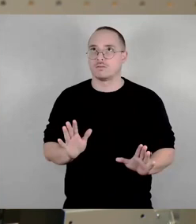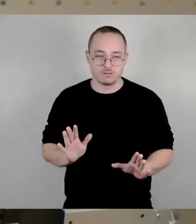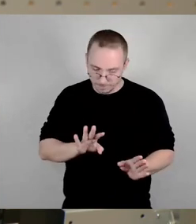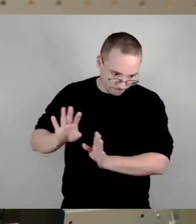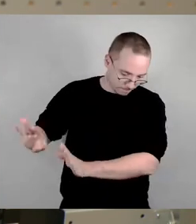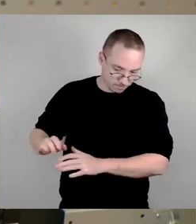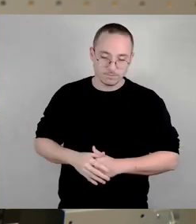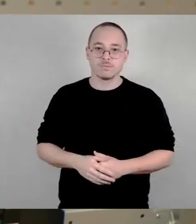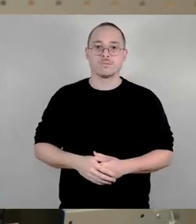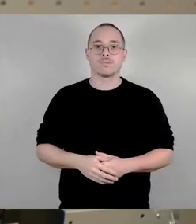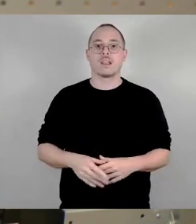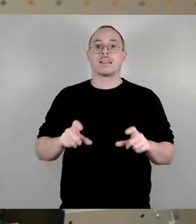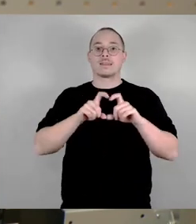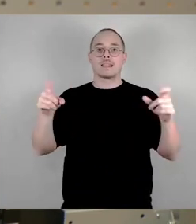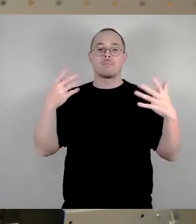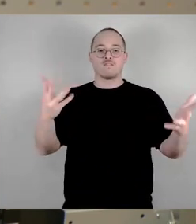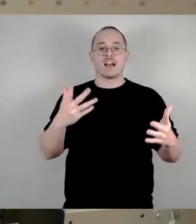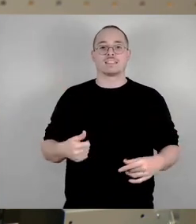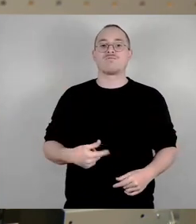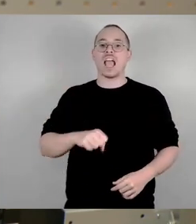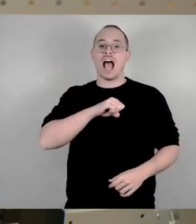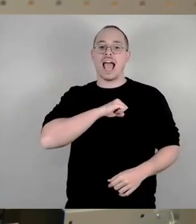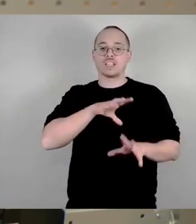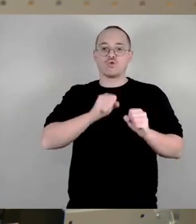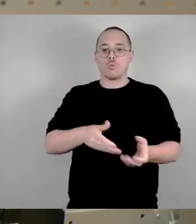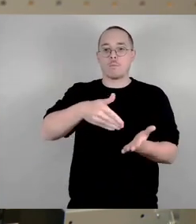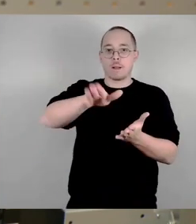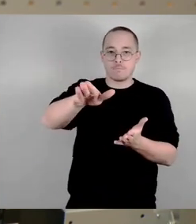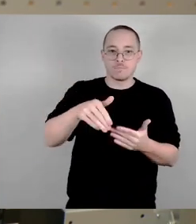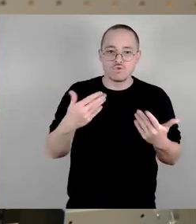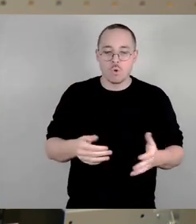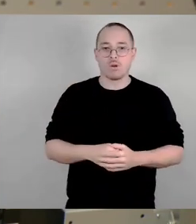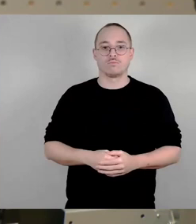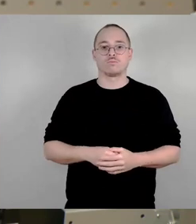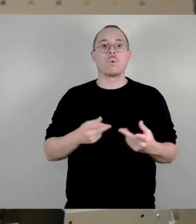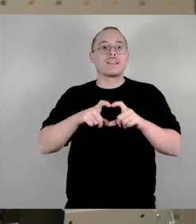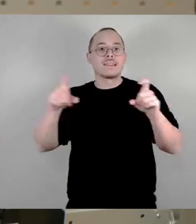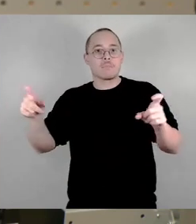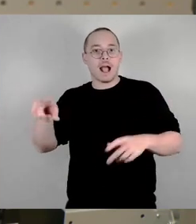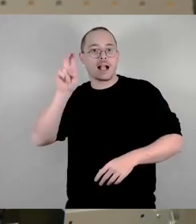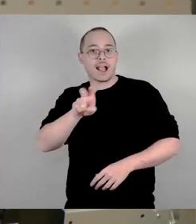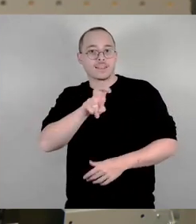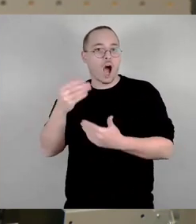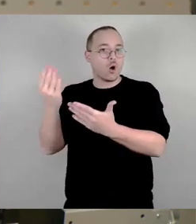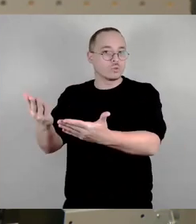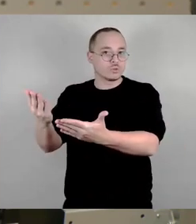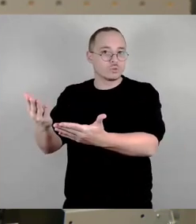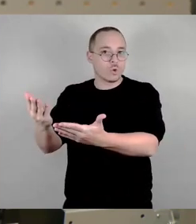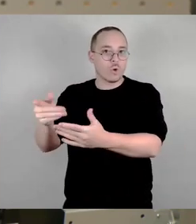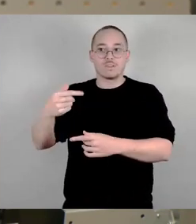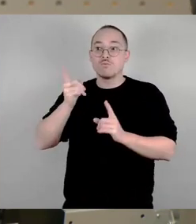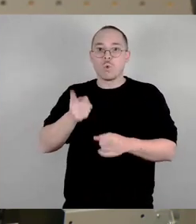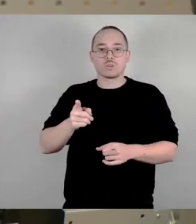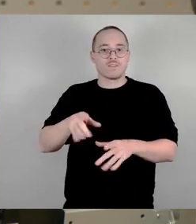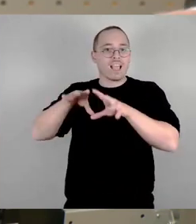haben das Thema Krankenhaus. Wir brauchen dringend die Erweiterung, aber die Stadt weigert sich überhaupt den Gedanken zu machen, mal hier eine Enteignung vorzubereiten. Was dringend